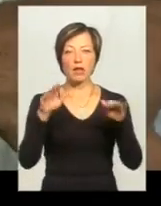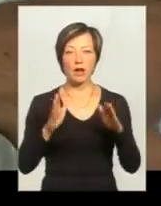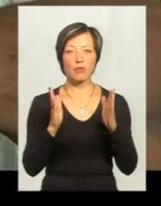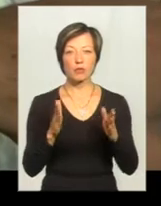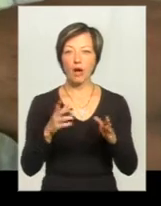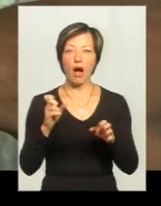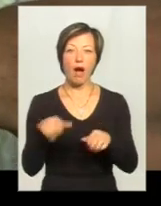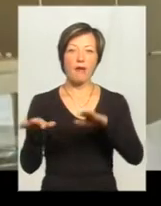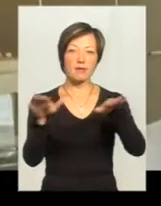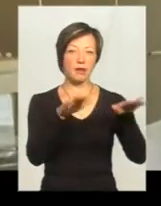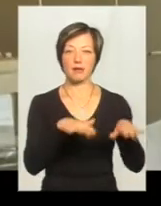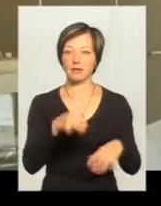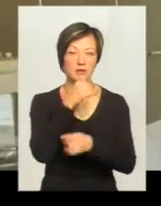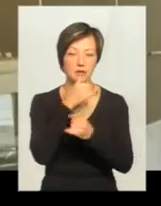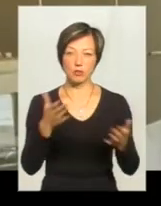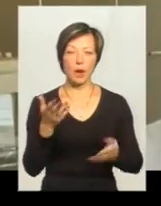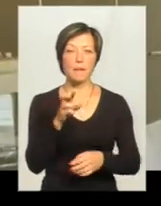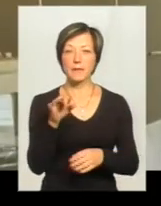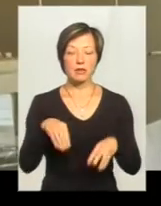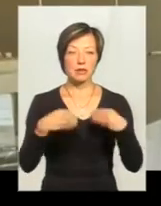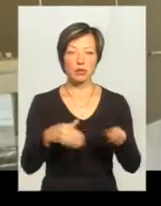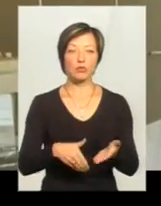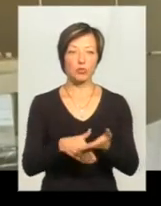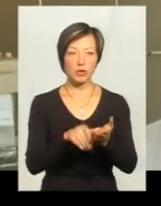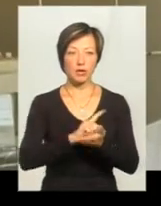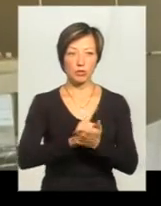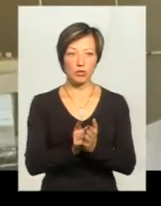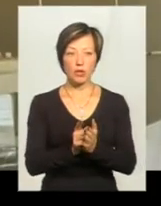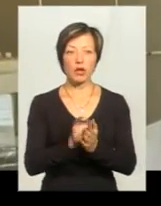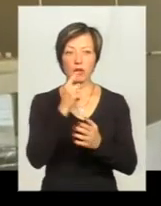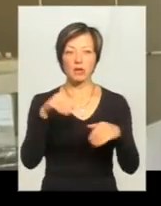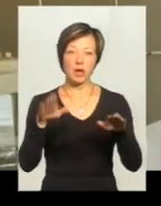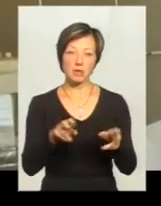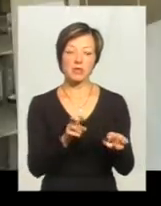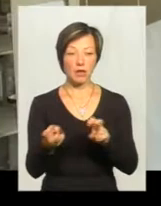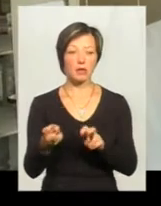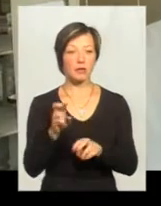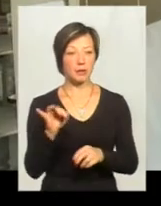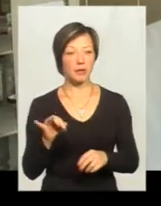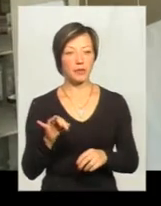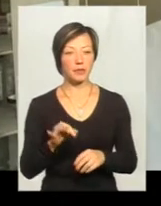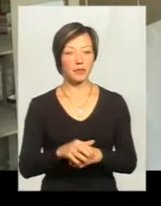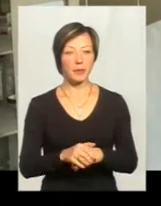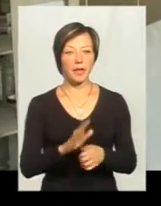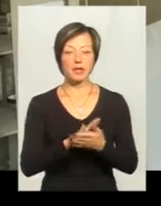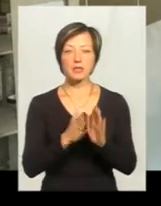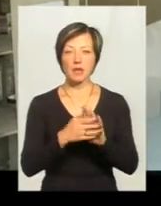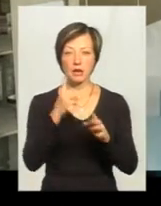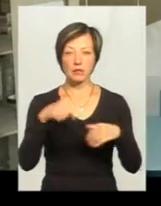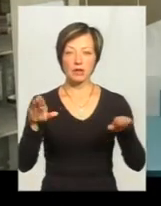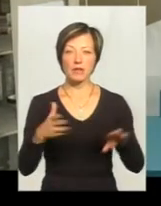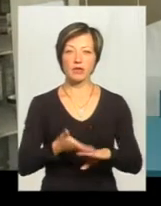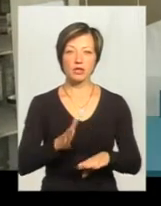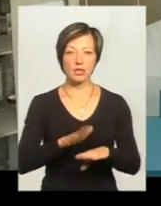ось літати не зможуть. Якби не надали допомогу терміново тоді, птахи би загинули. Стан птиці був дуже важкий.